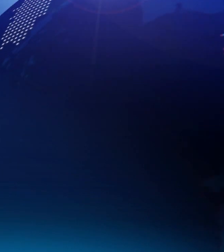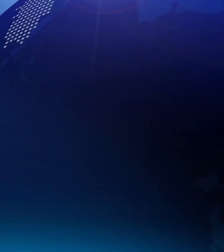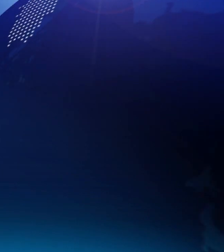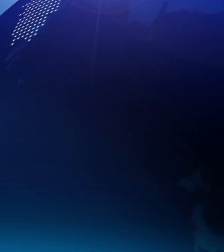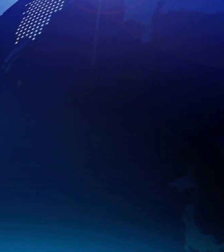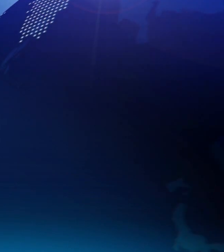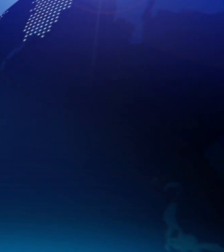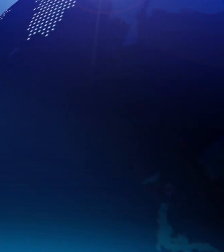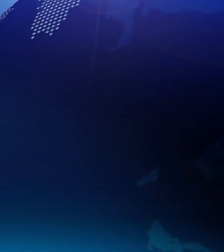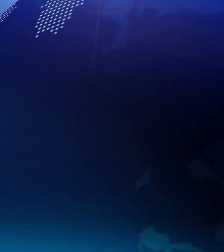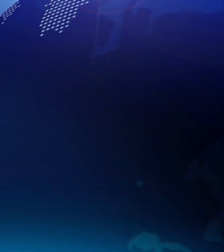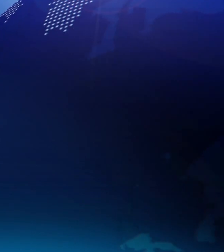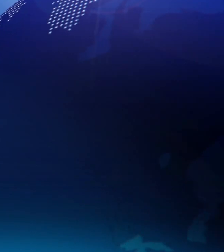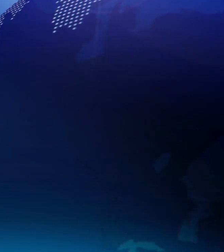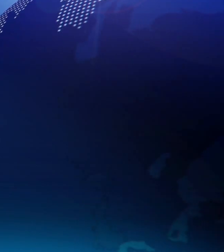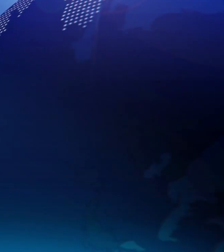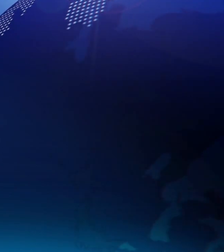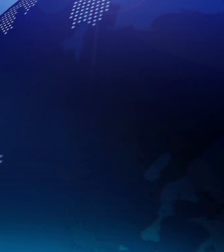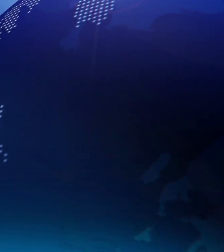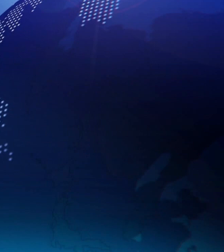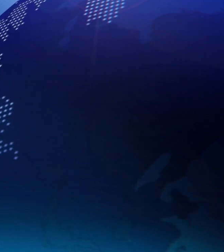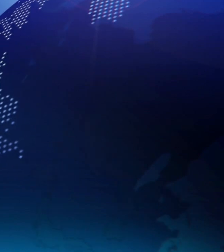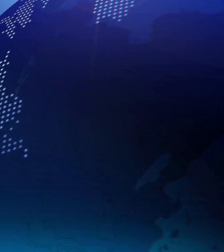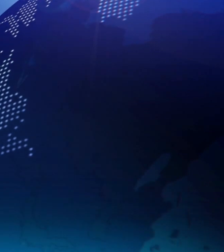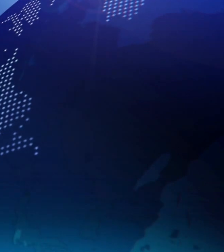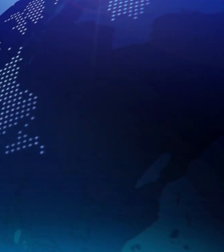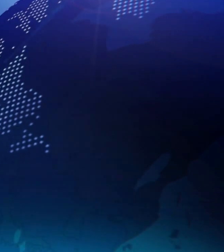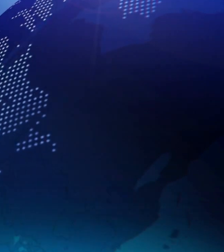na pažnji i lijepi pozdrav!